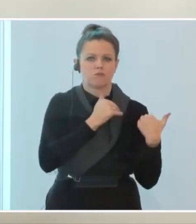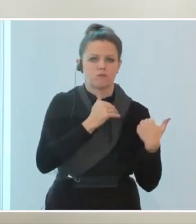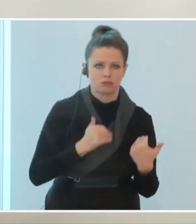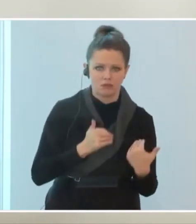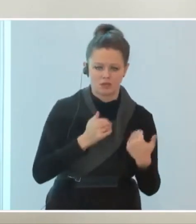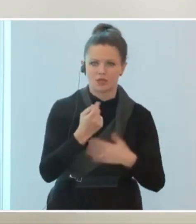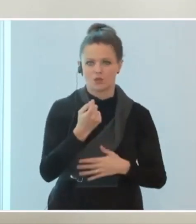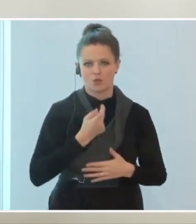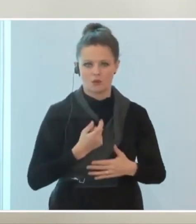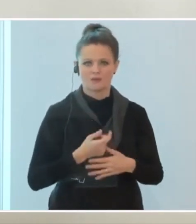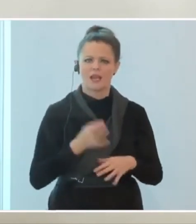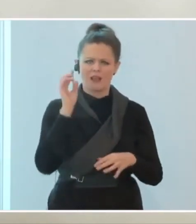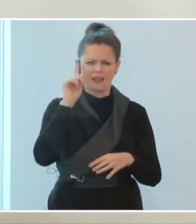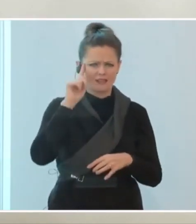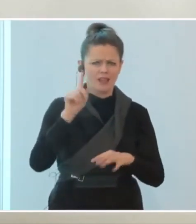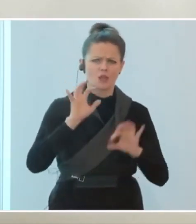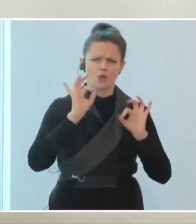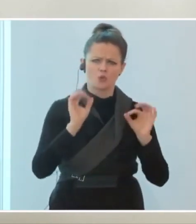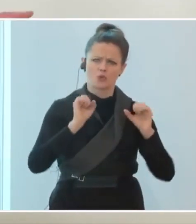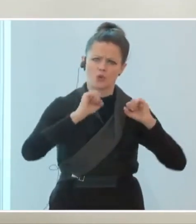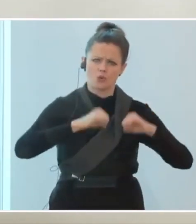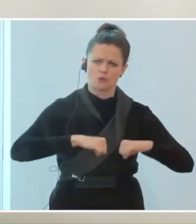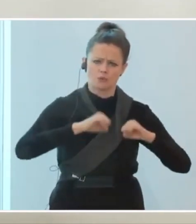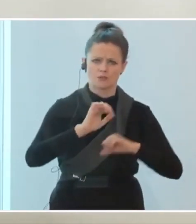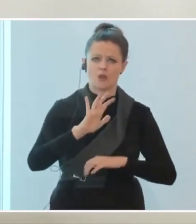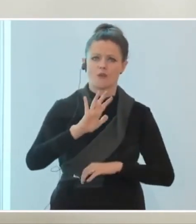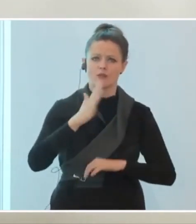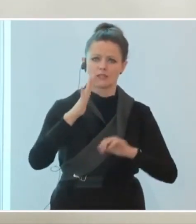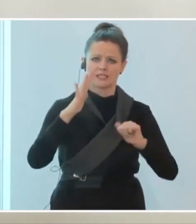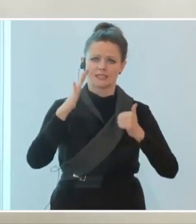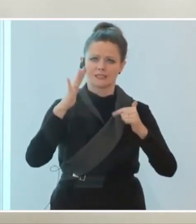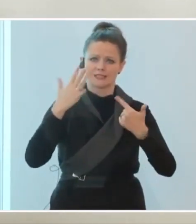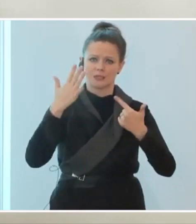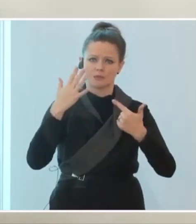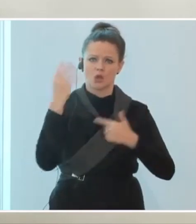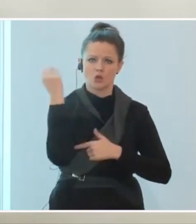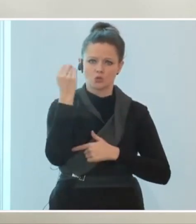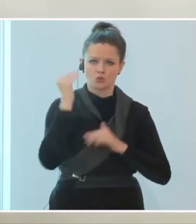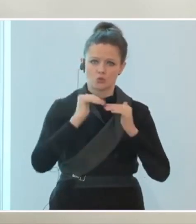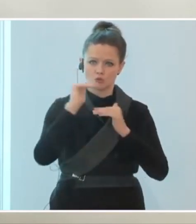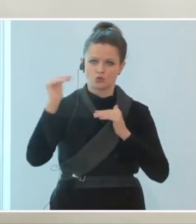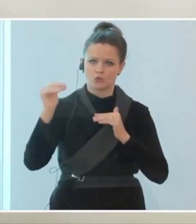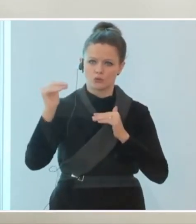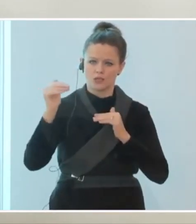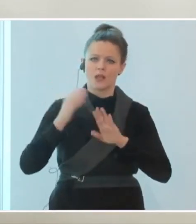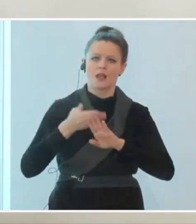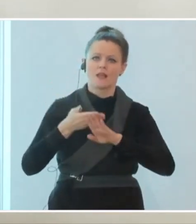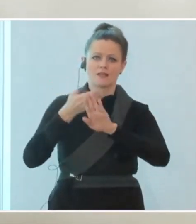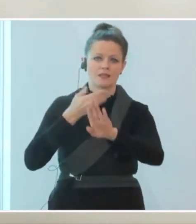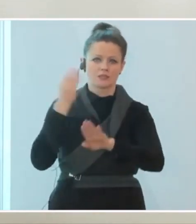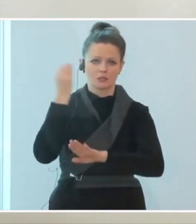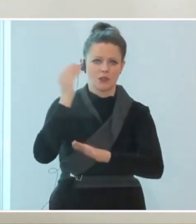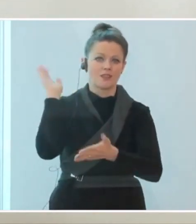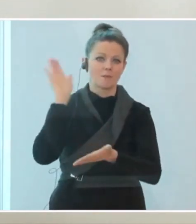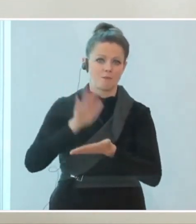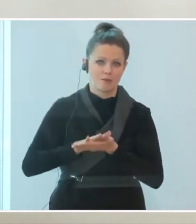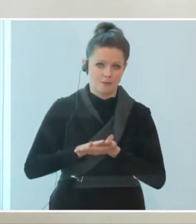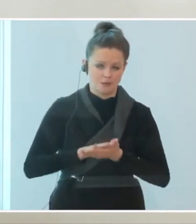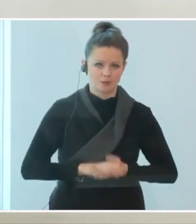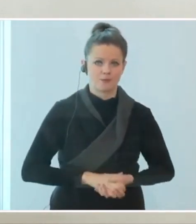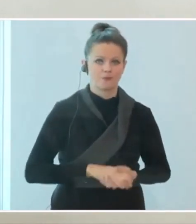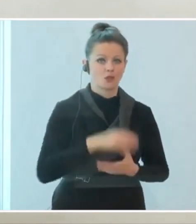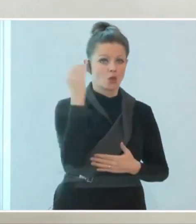ist ein guter Kompromiss. Die fünfte, sechste und siebte Schulstufe bleibt ja weiter im Distance-Learning. Schulen,